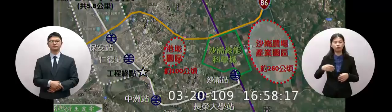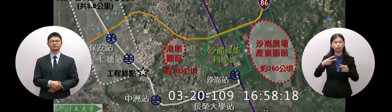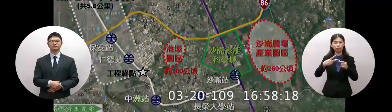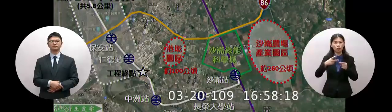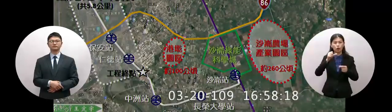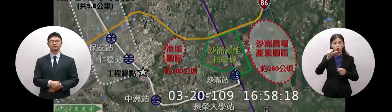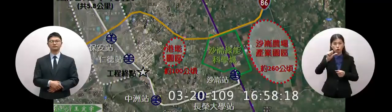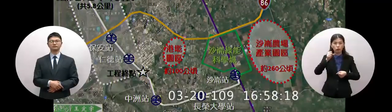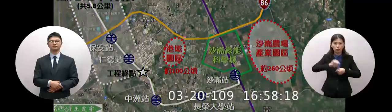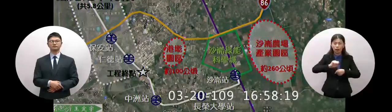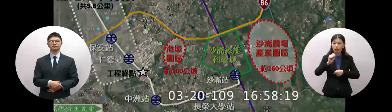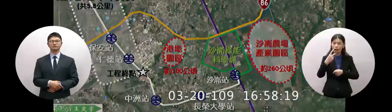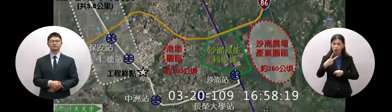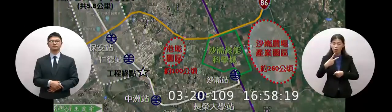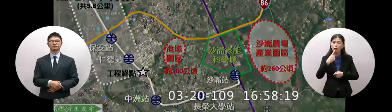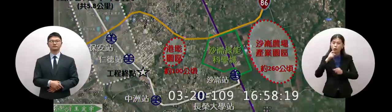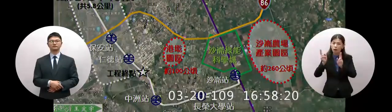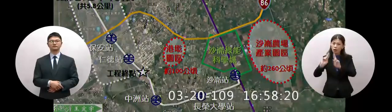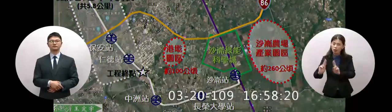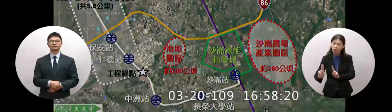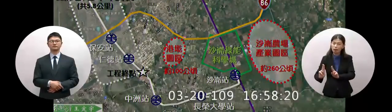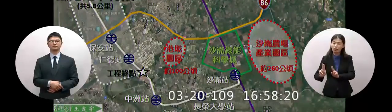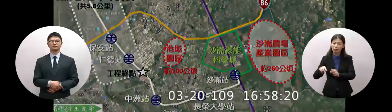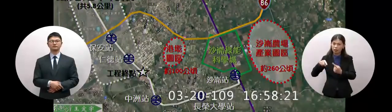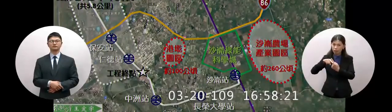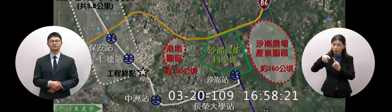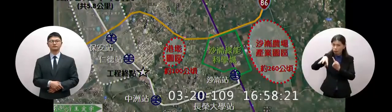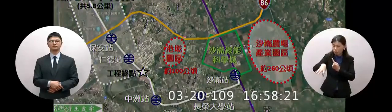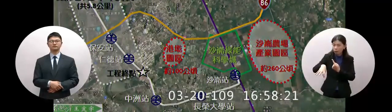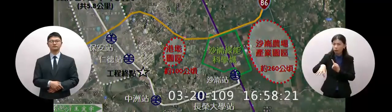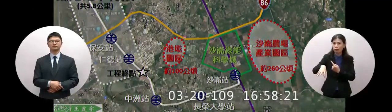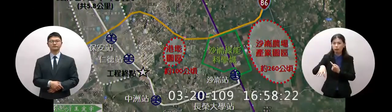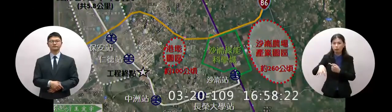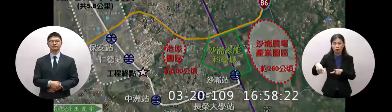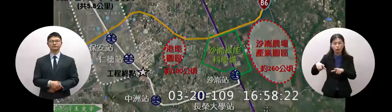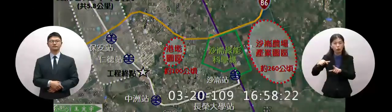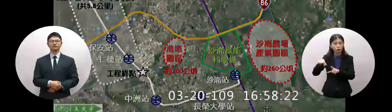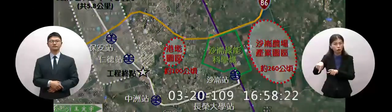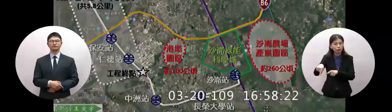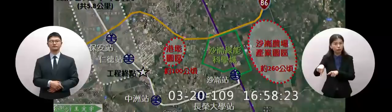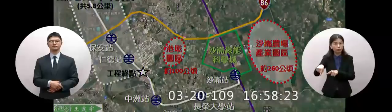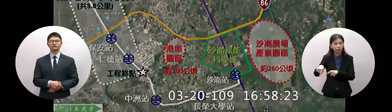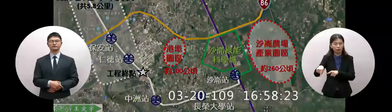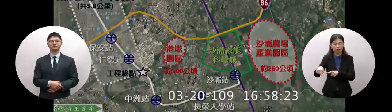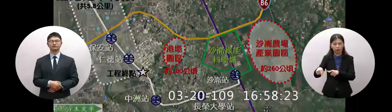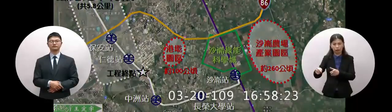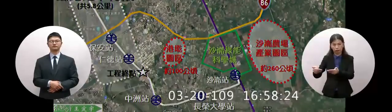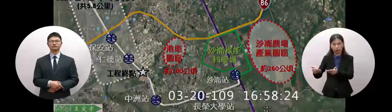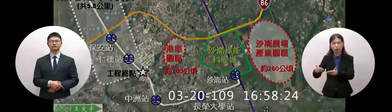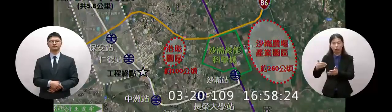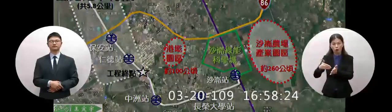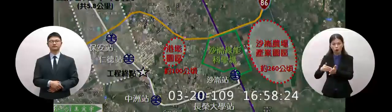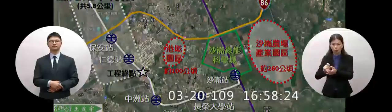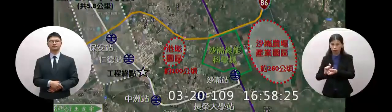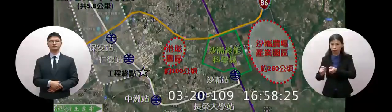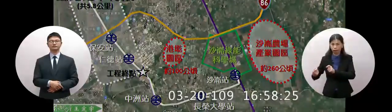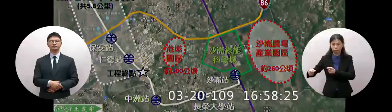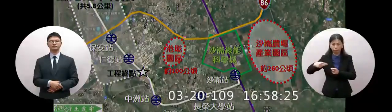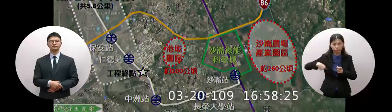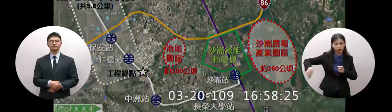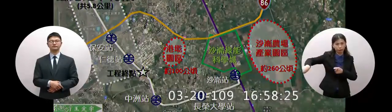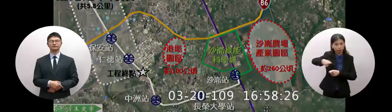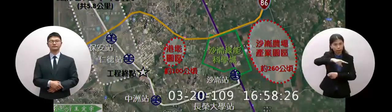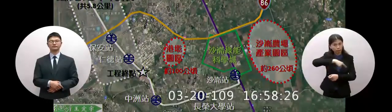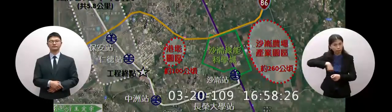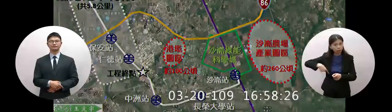二在綠能園區產延發展之後總是蛋黃區發展還需要蛋白區所以我們的產